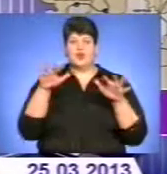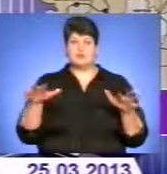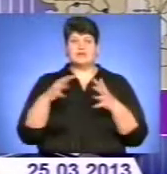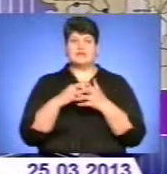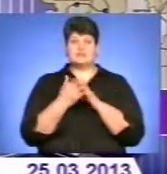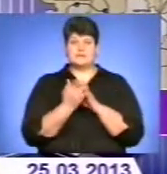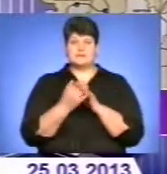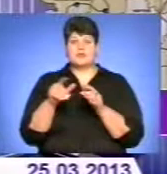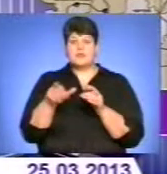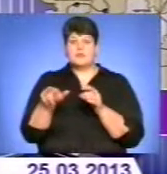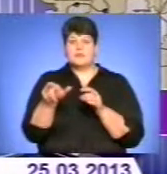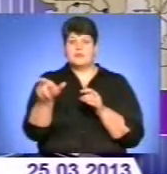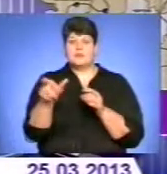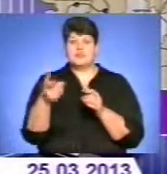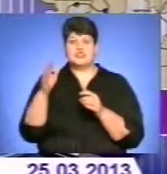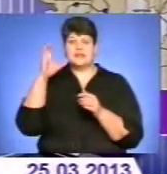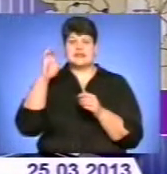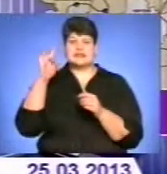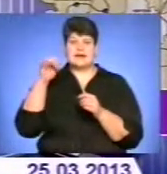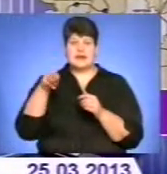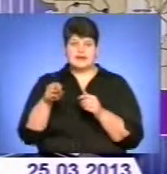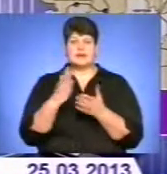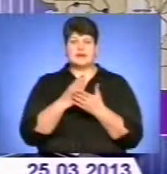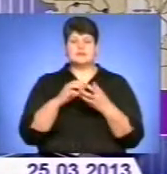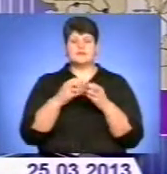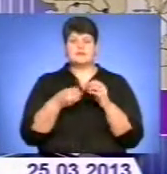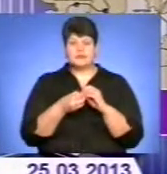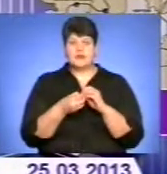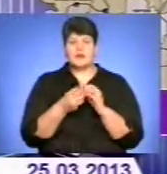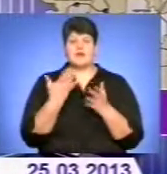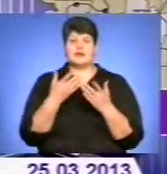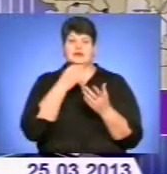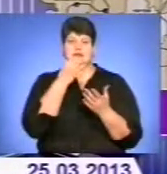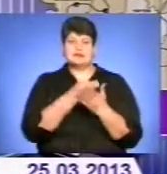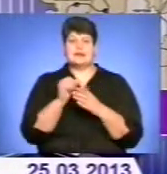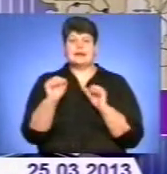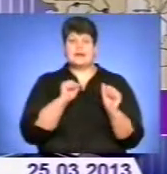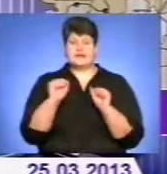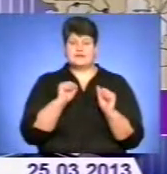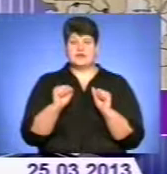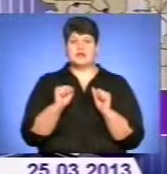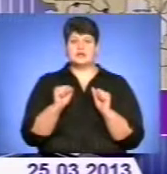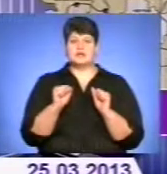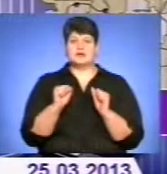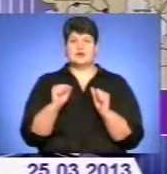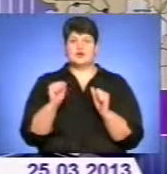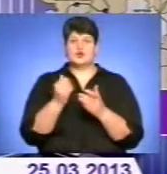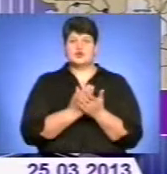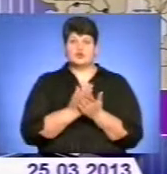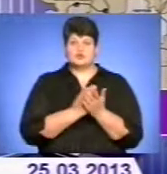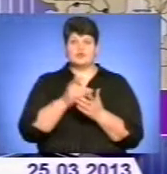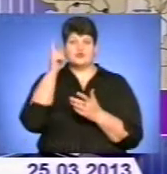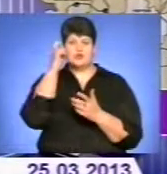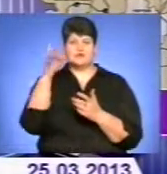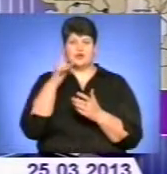знову різки серед є загрози, але як доповіли керівники служб нашого Чуртківського району, що загрози в цьому